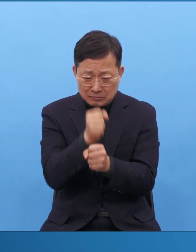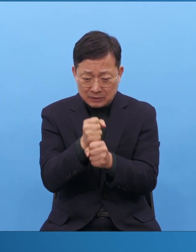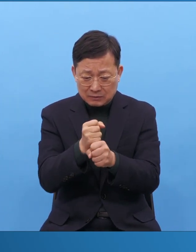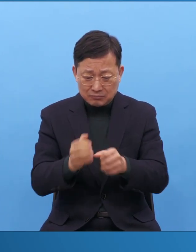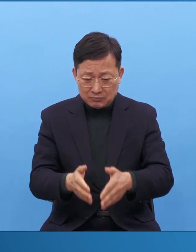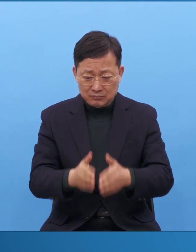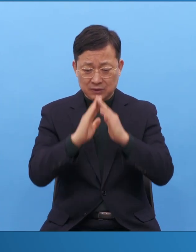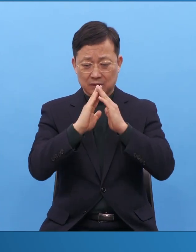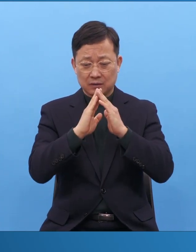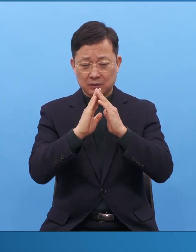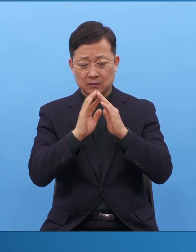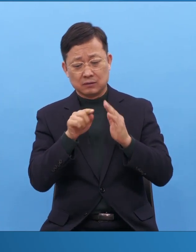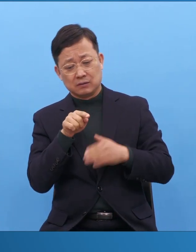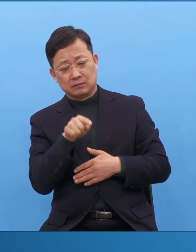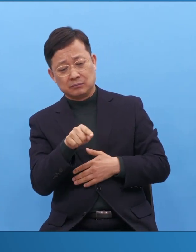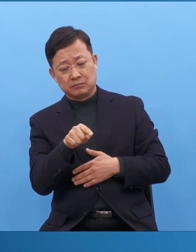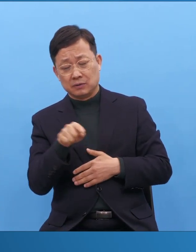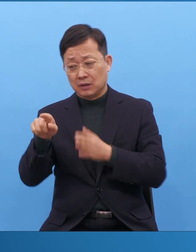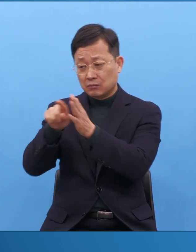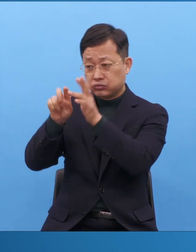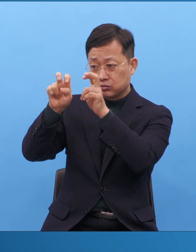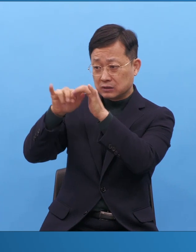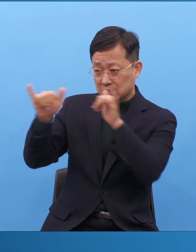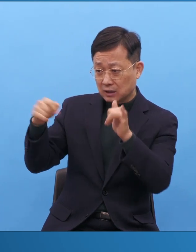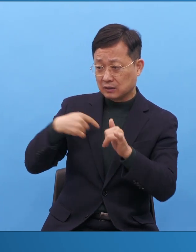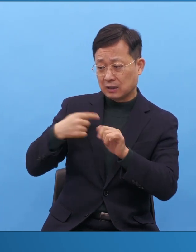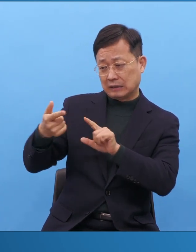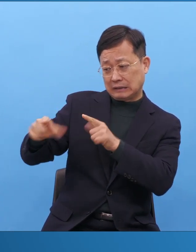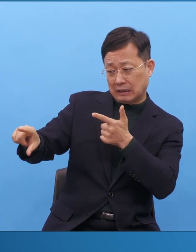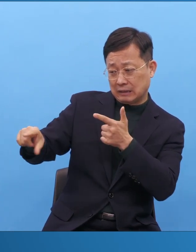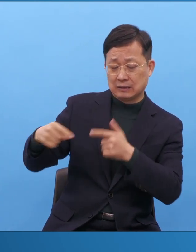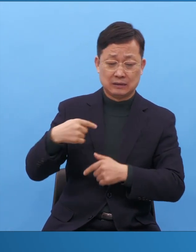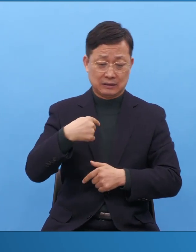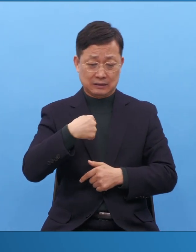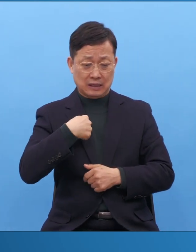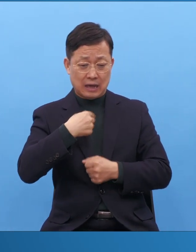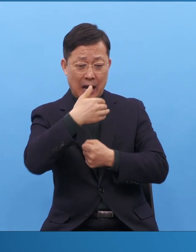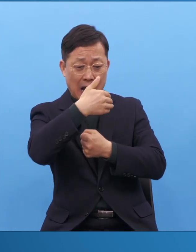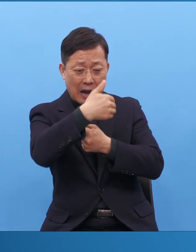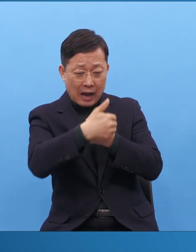그러려면 불신자하고 다릅니다. 말씀 흐름 속에 있어야 해요.